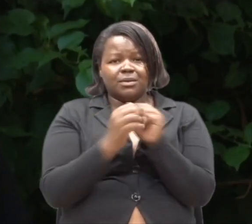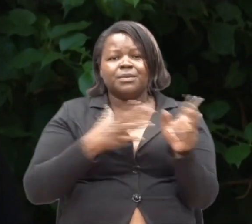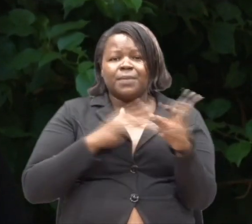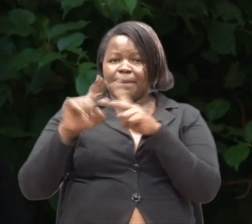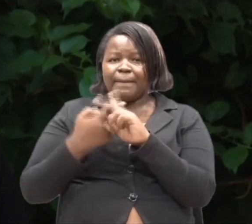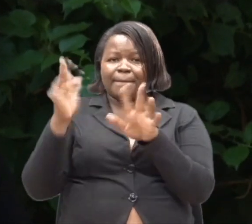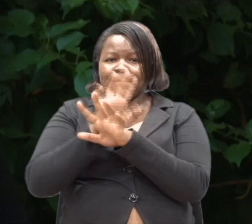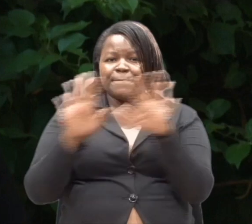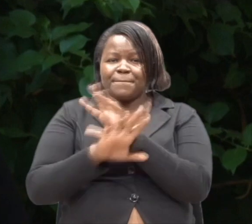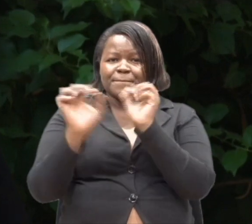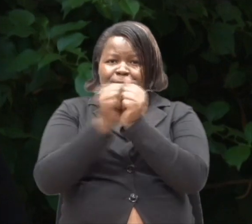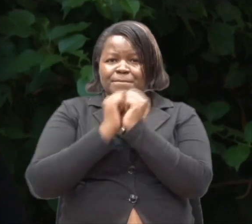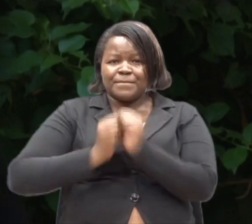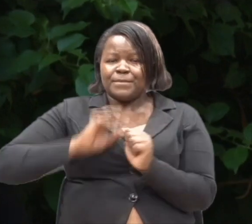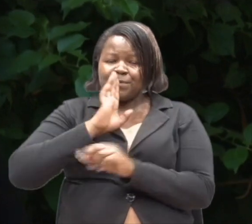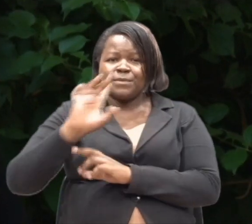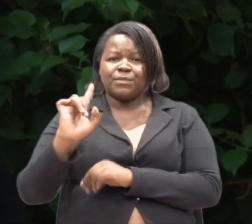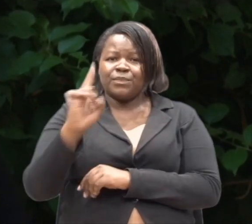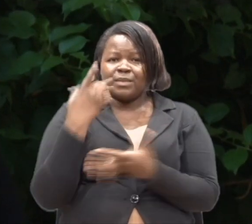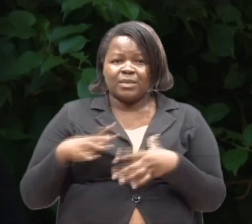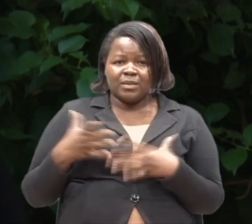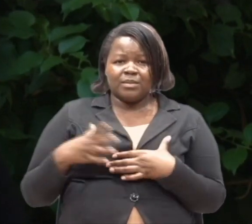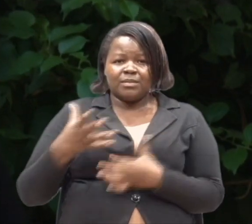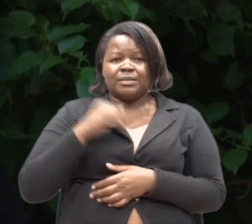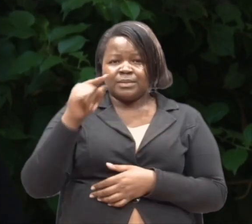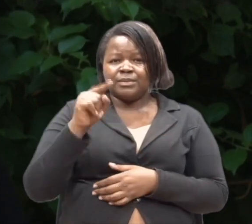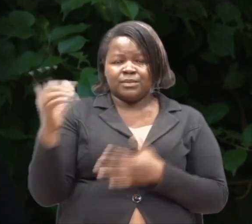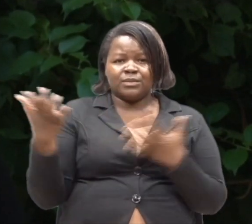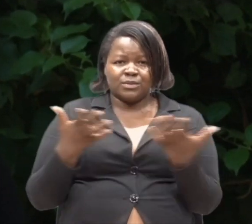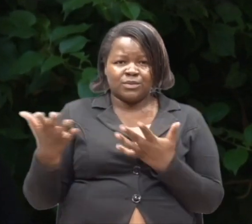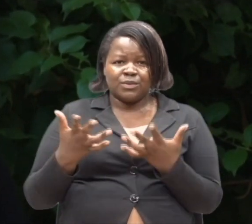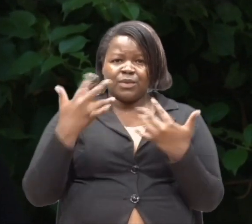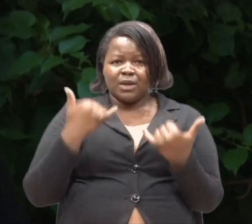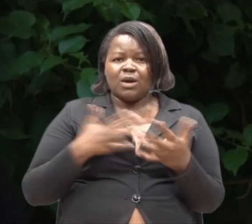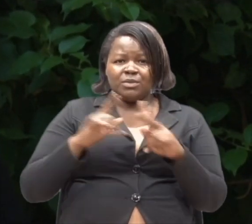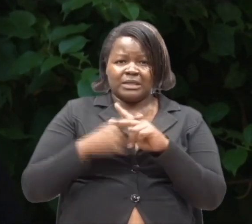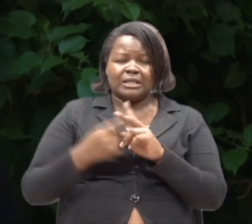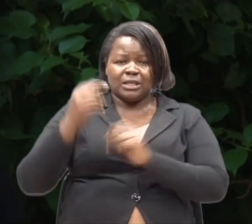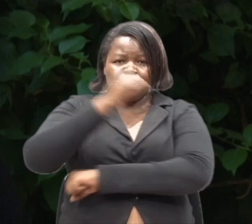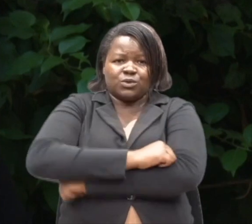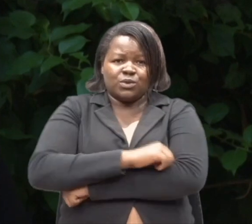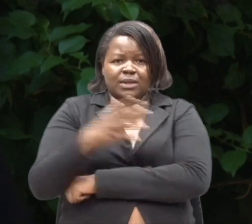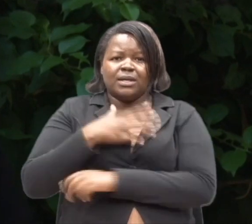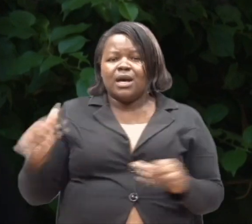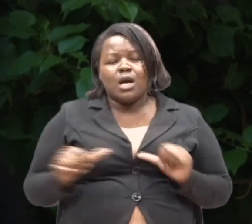tutanzana na wewe, tukia kwanza. Saa mii, hapo dipo nilianza shule,